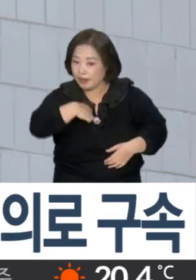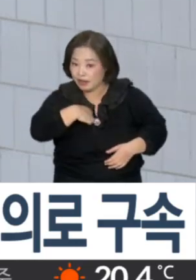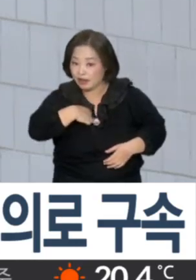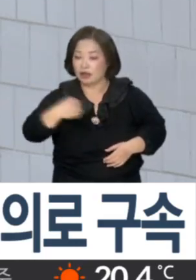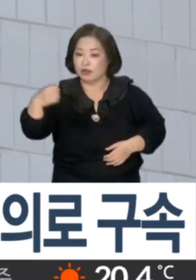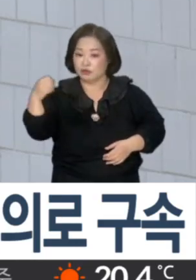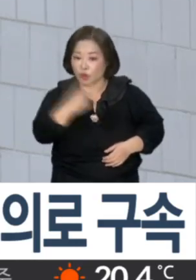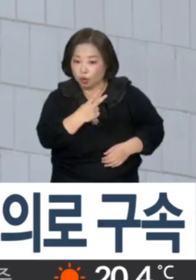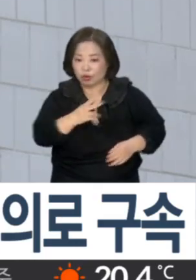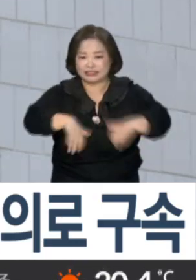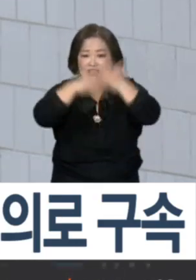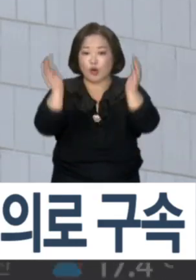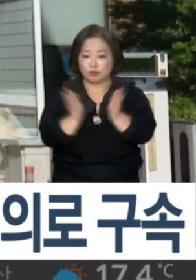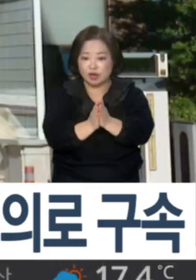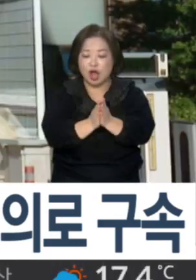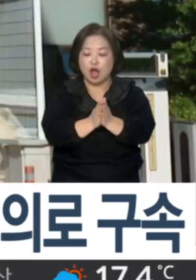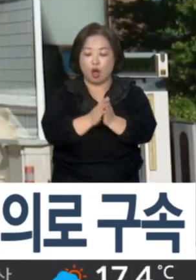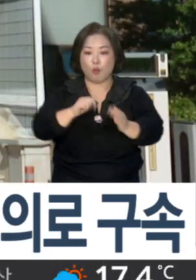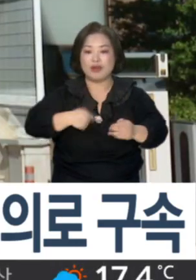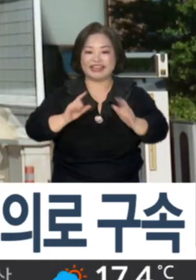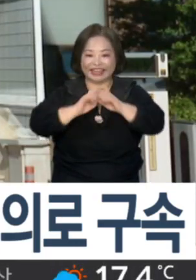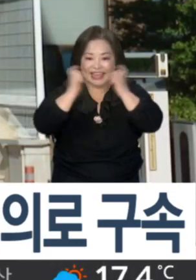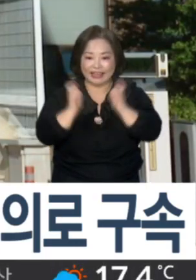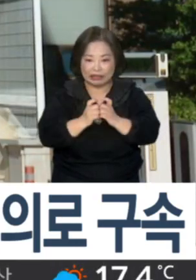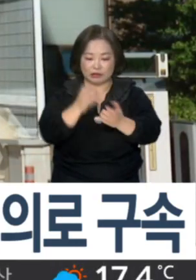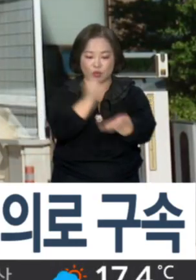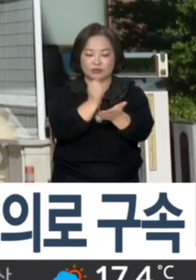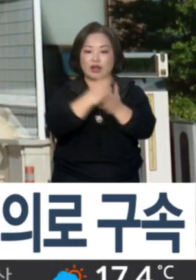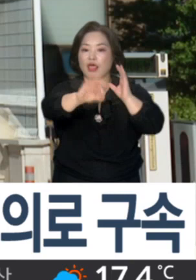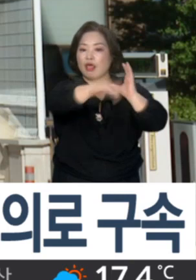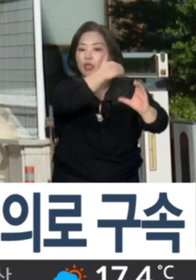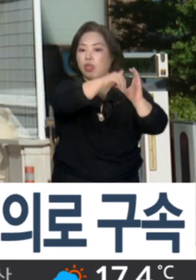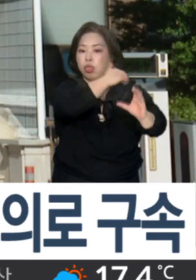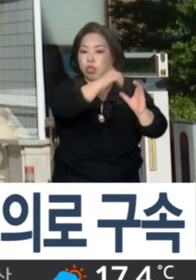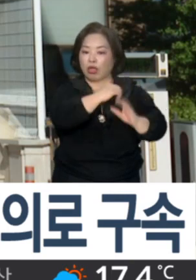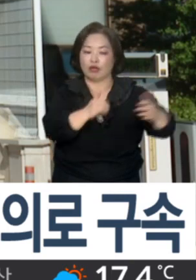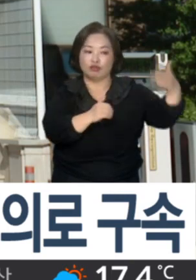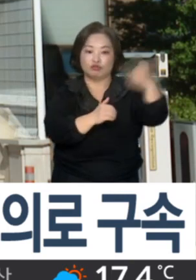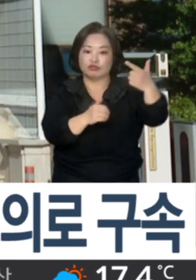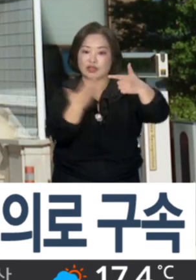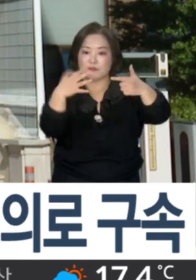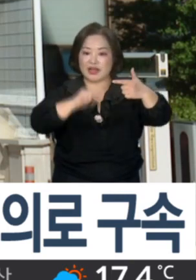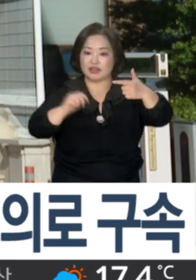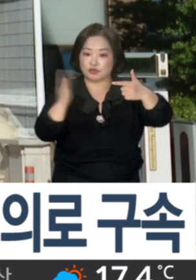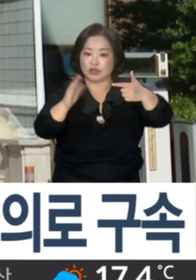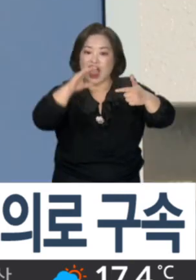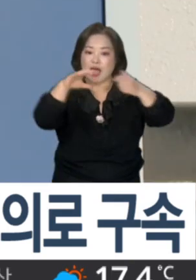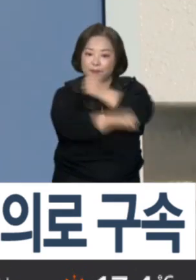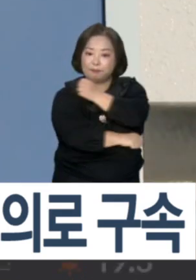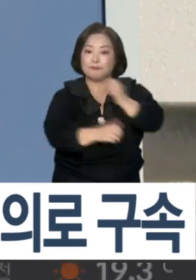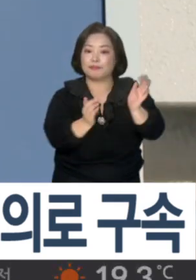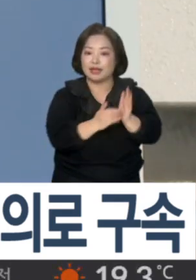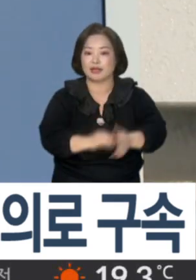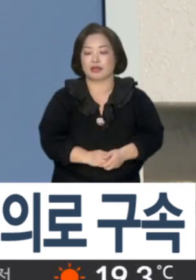아예 전부를 본인 계좌로 넘겨받는 등의 수법으로 6천여만 원을 횡령한 혐의를 받고 있습니다.